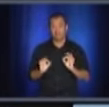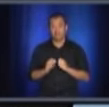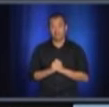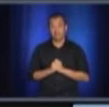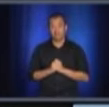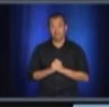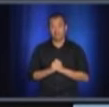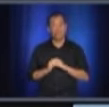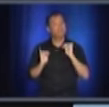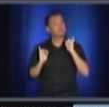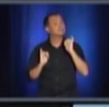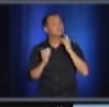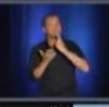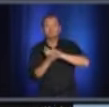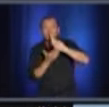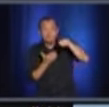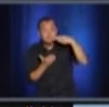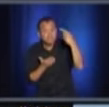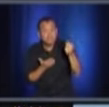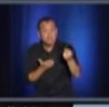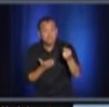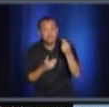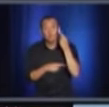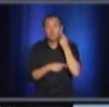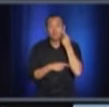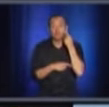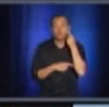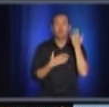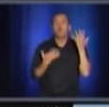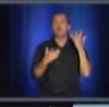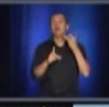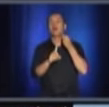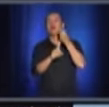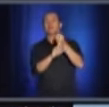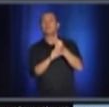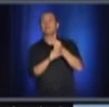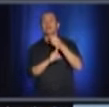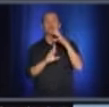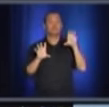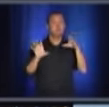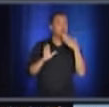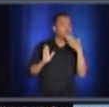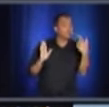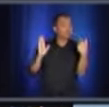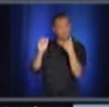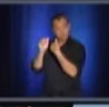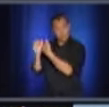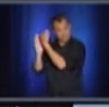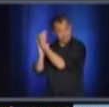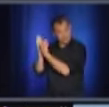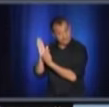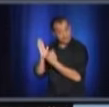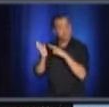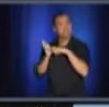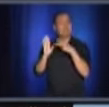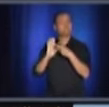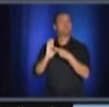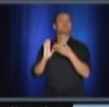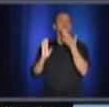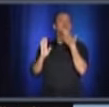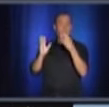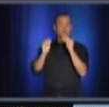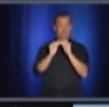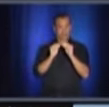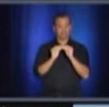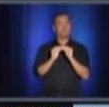puis on dira, bien, regardez, on a vu l'impact de ce que le bon exemple peut être, puis on aura sûrement, est qu'on peut battre l'Ontario? J